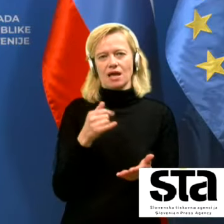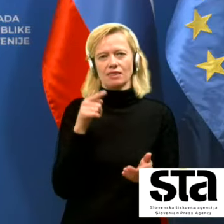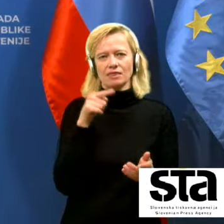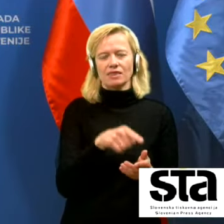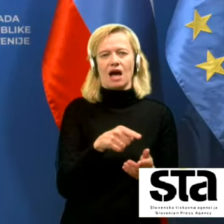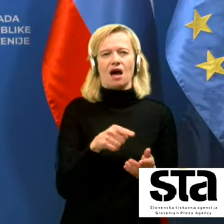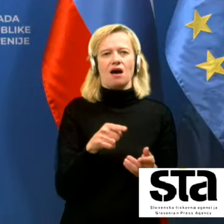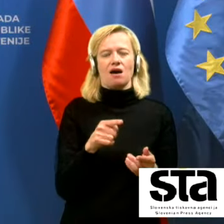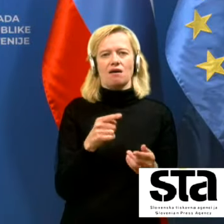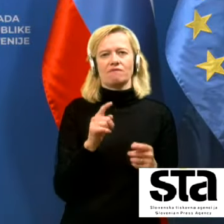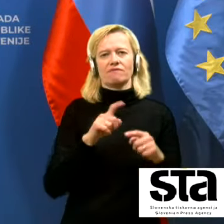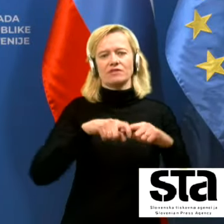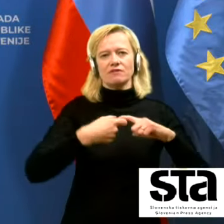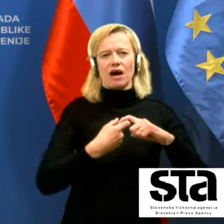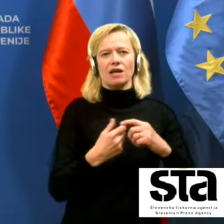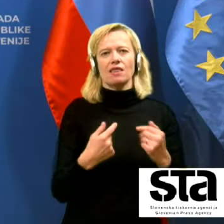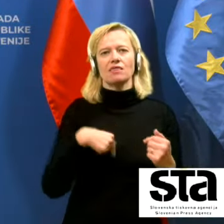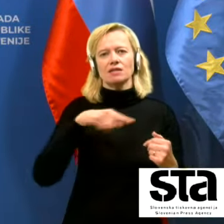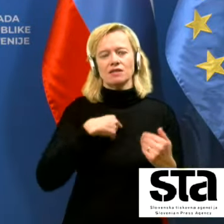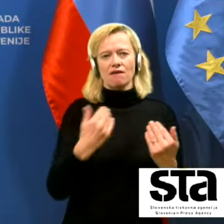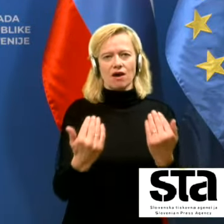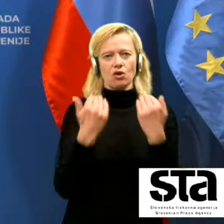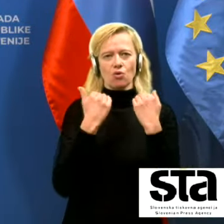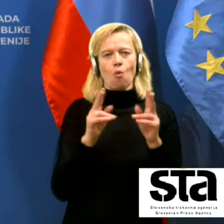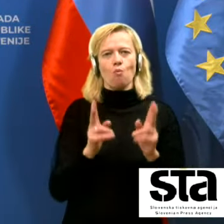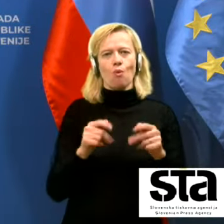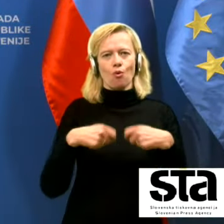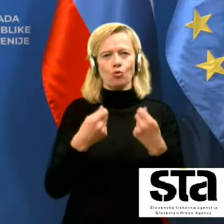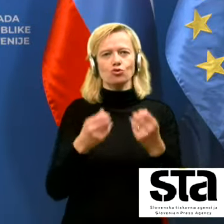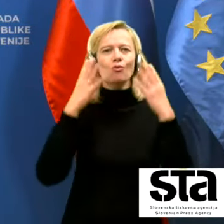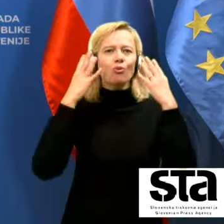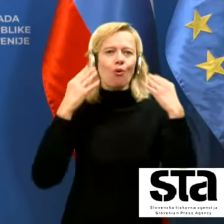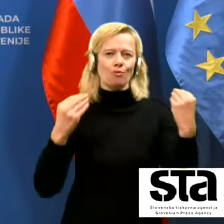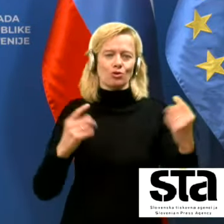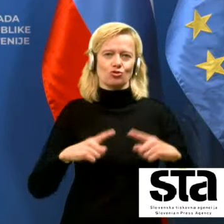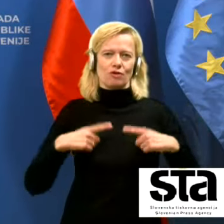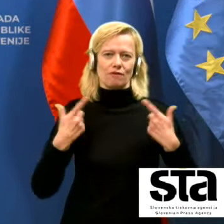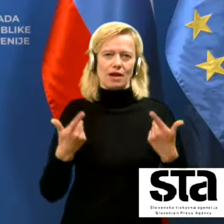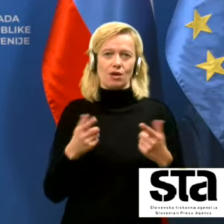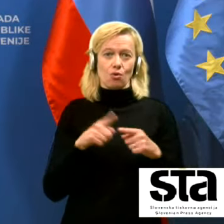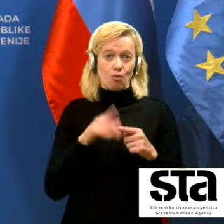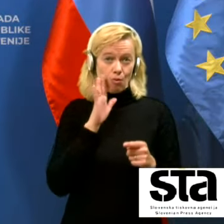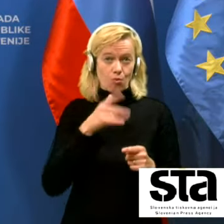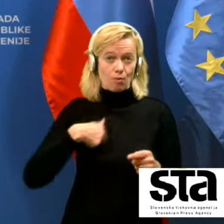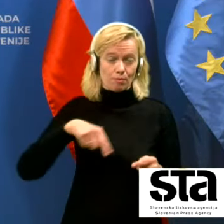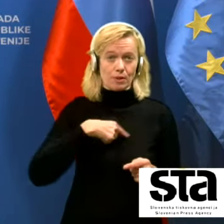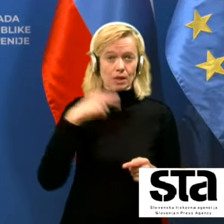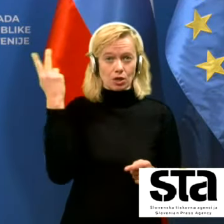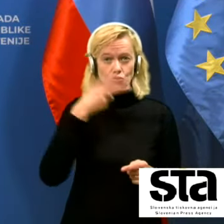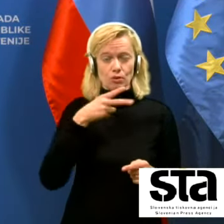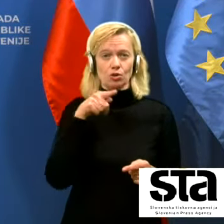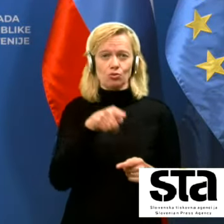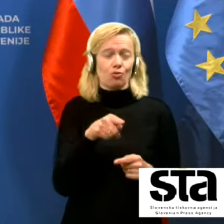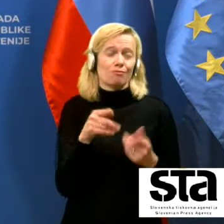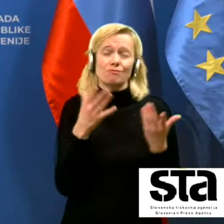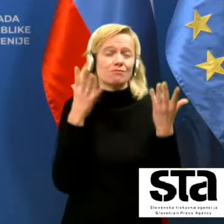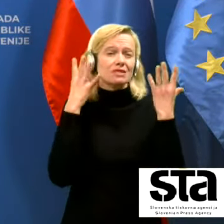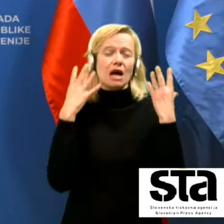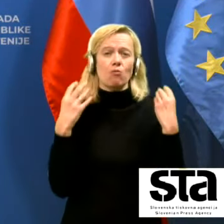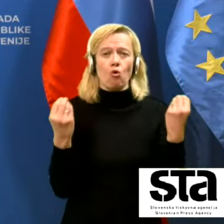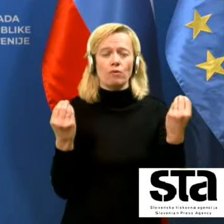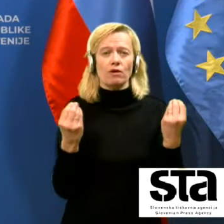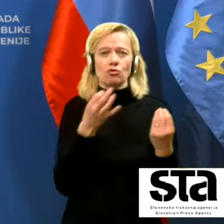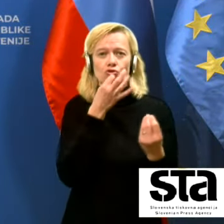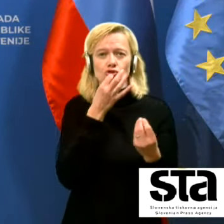nas varuje in ki omogoča normalizacijo življenja in ko bo enkrat to razumeli da je to samo umevno da ko